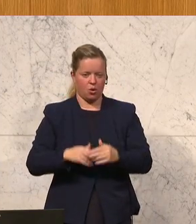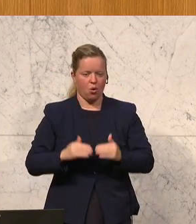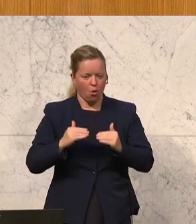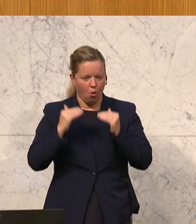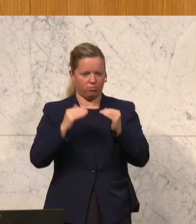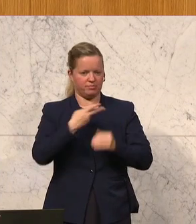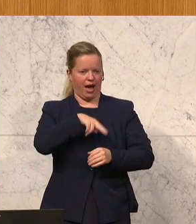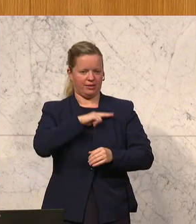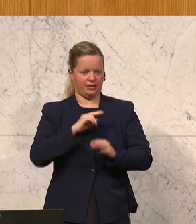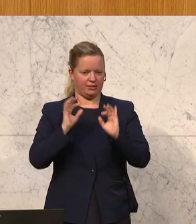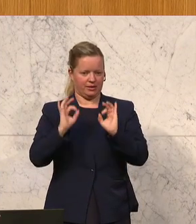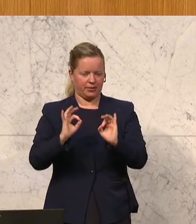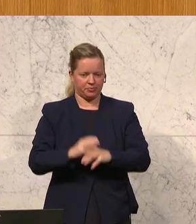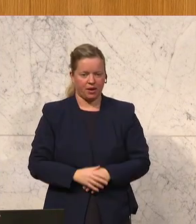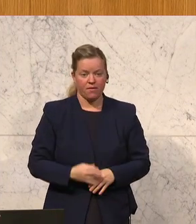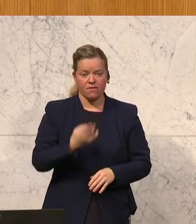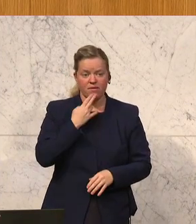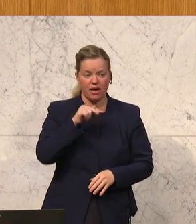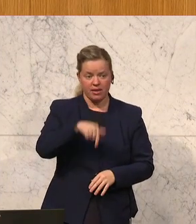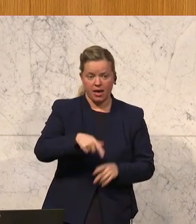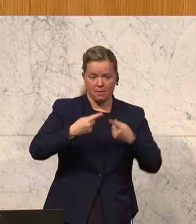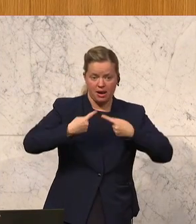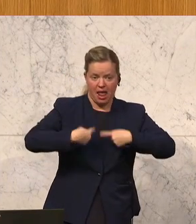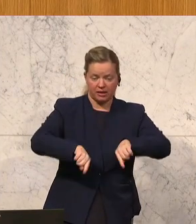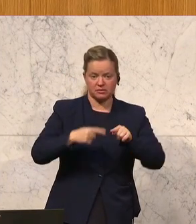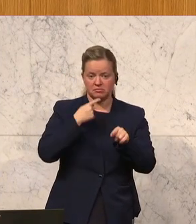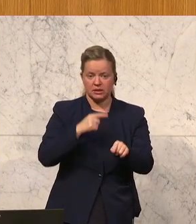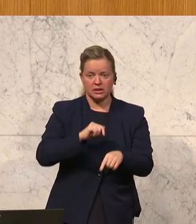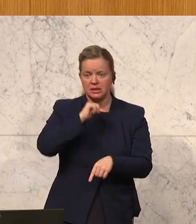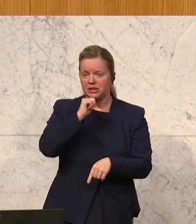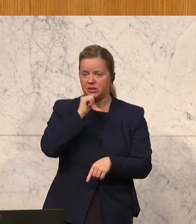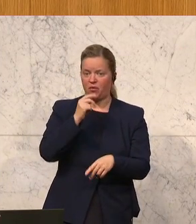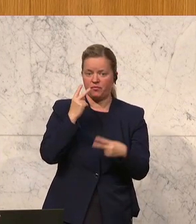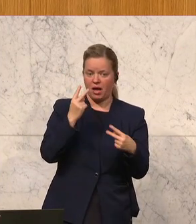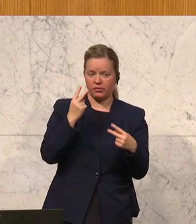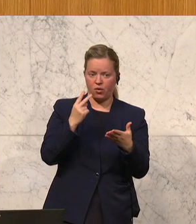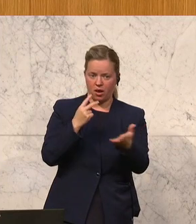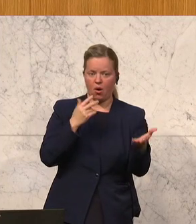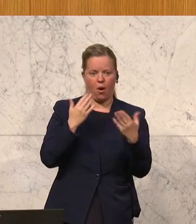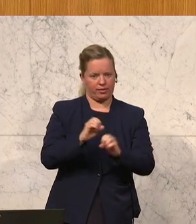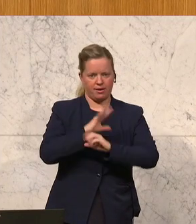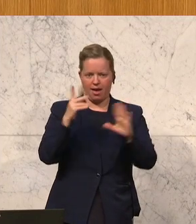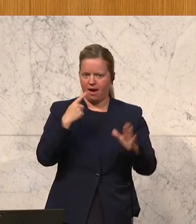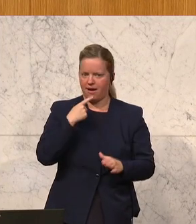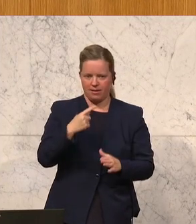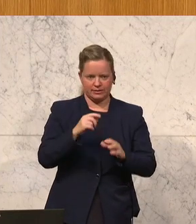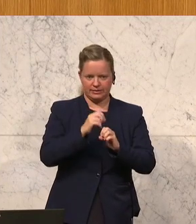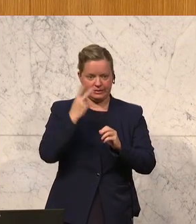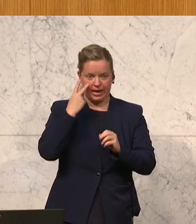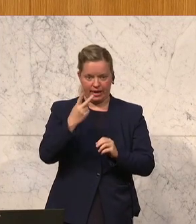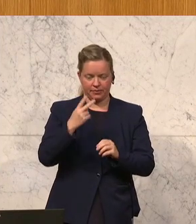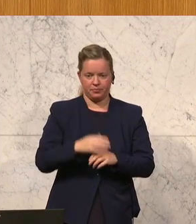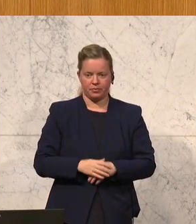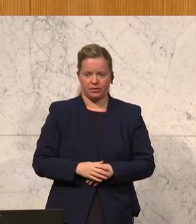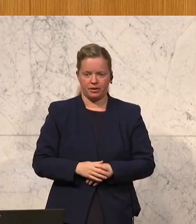besonderen Wert darauf legt, sieht man heute sehr deutlich, erstens sind die Reihen der FPÖ